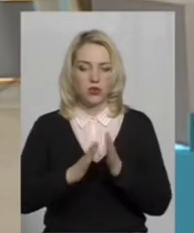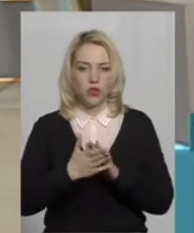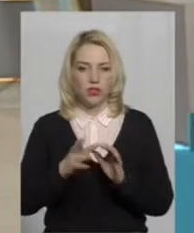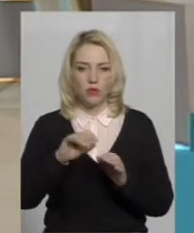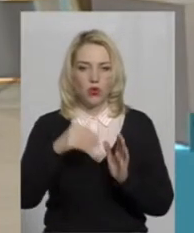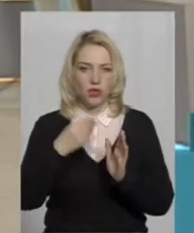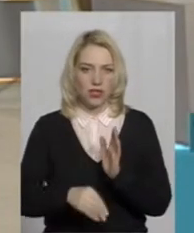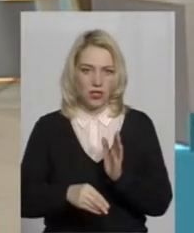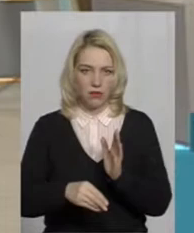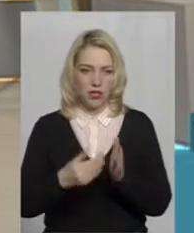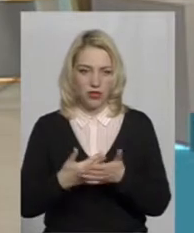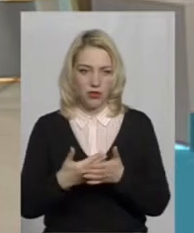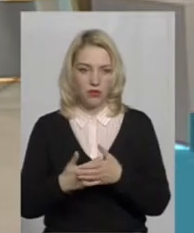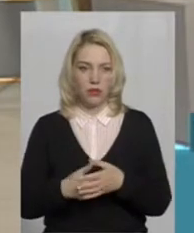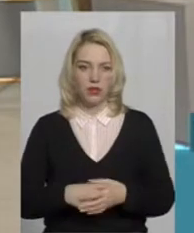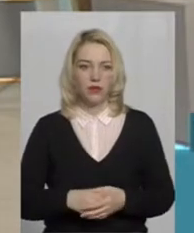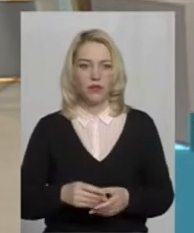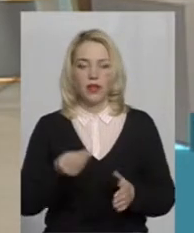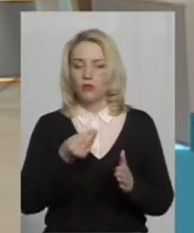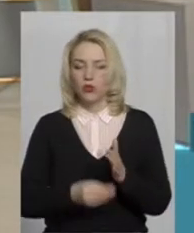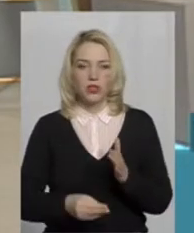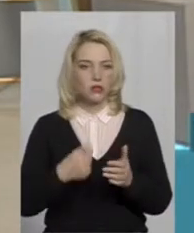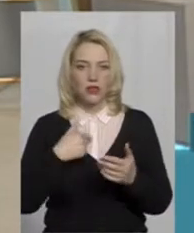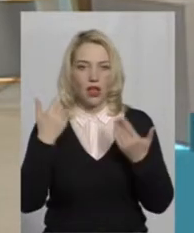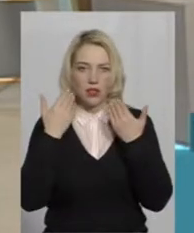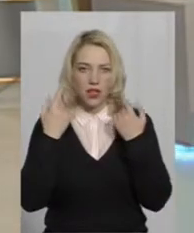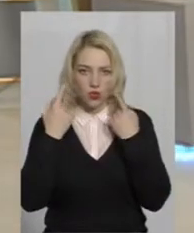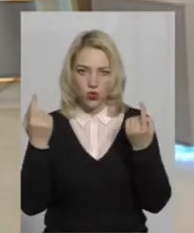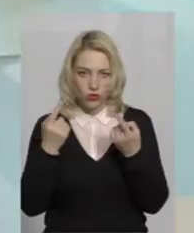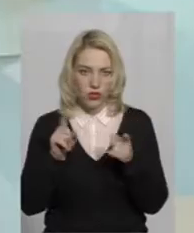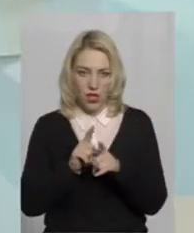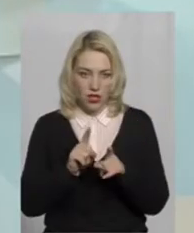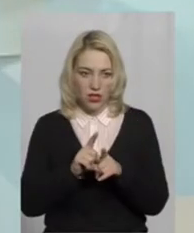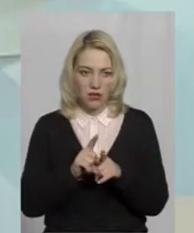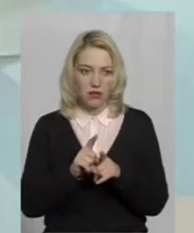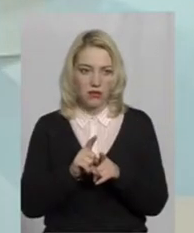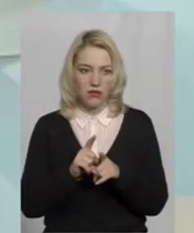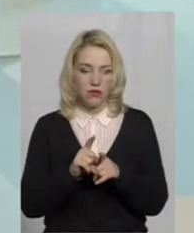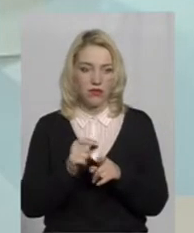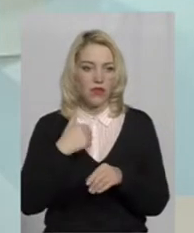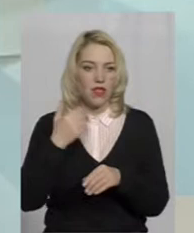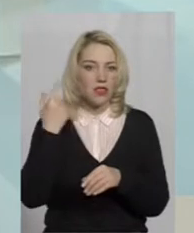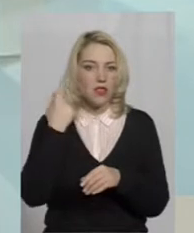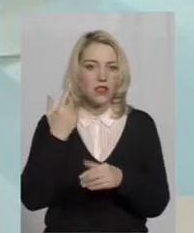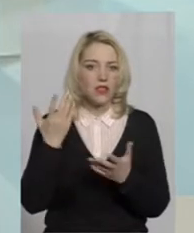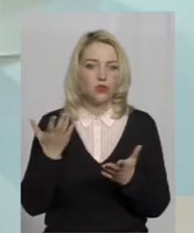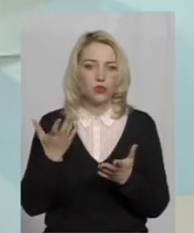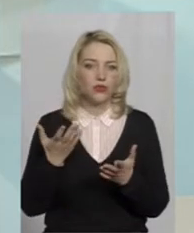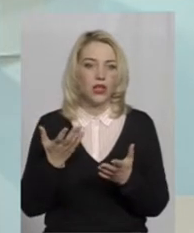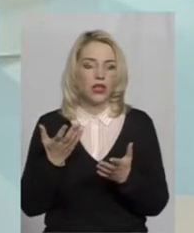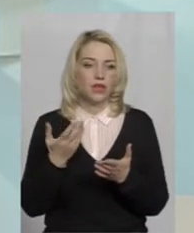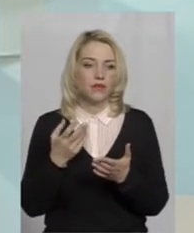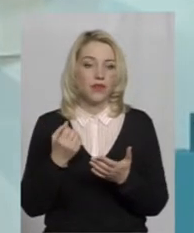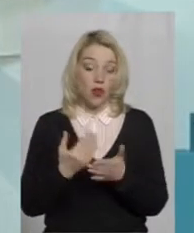таке чули? Ну, в принципі, у нас випадків я не чув, що в нас були випадки дискримінації. Ну, може, але